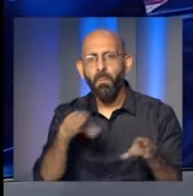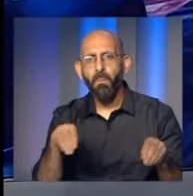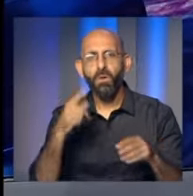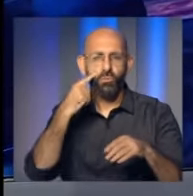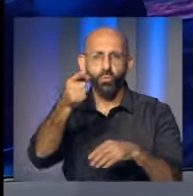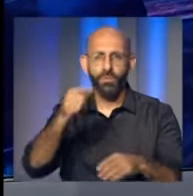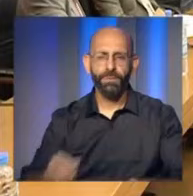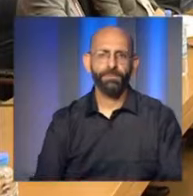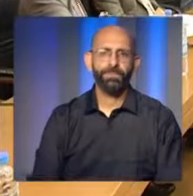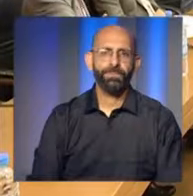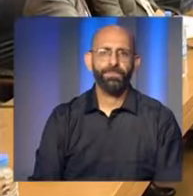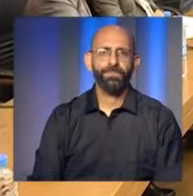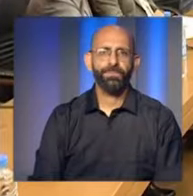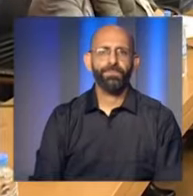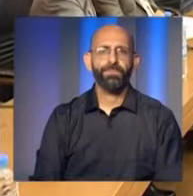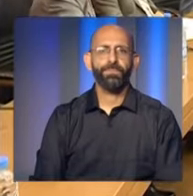الشهداء